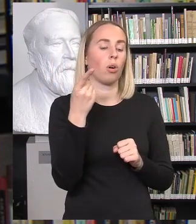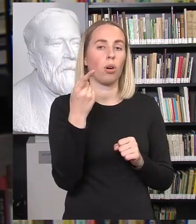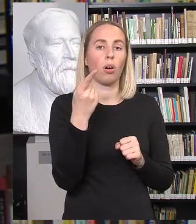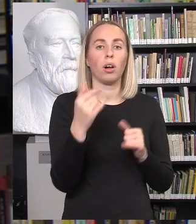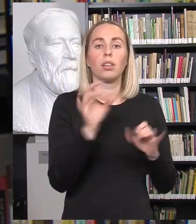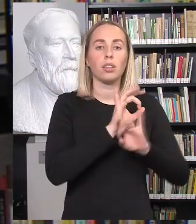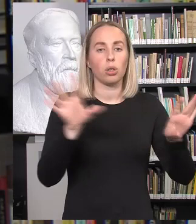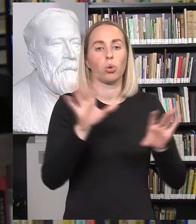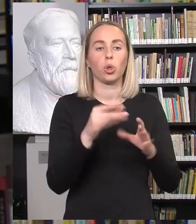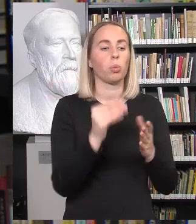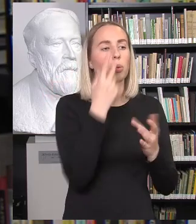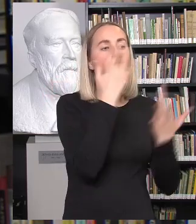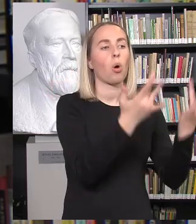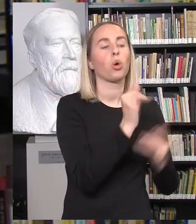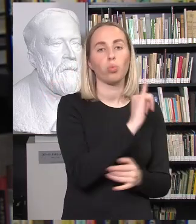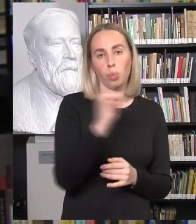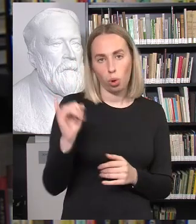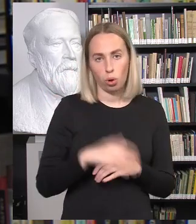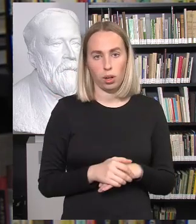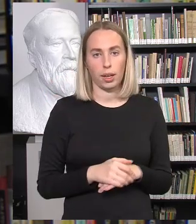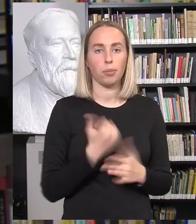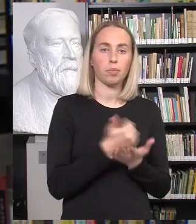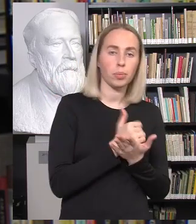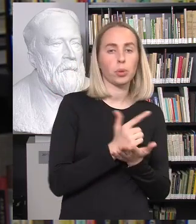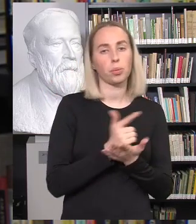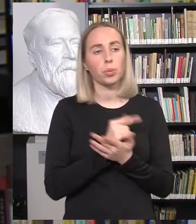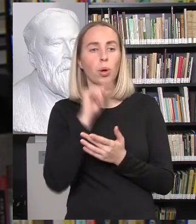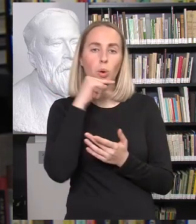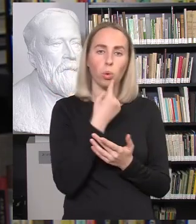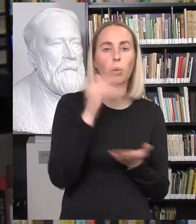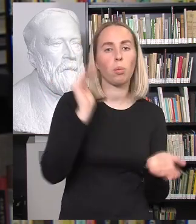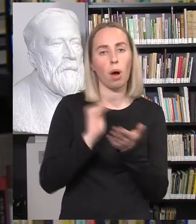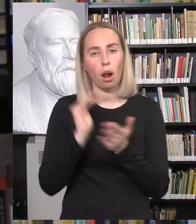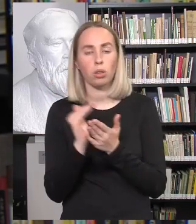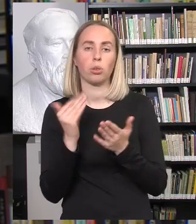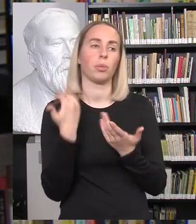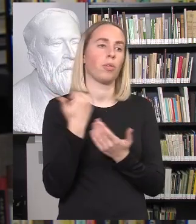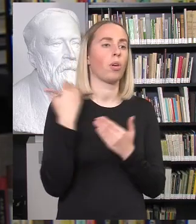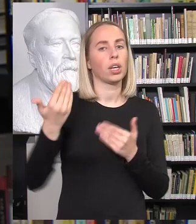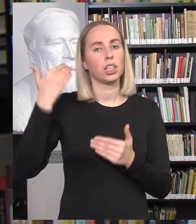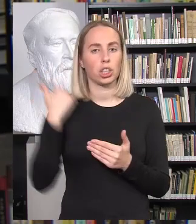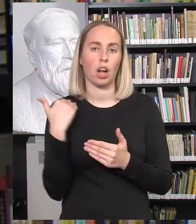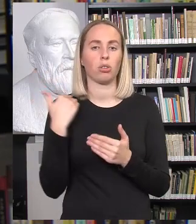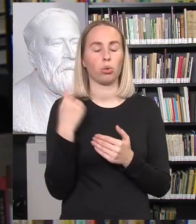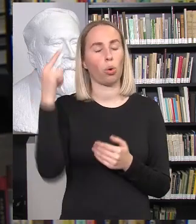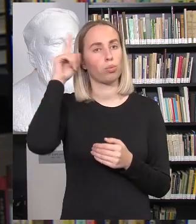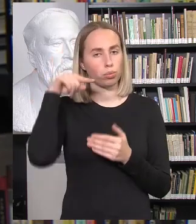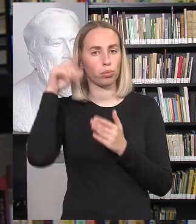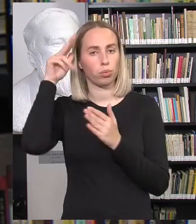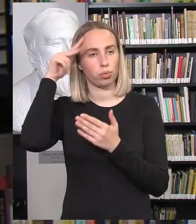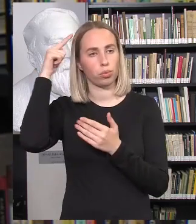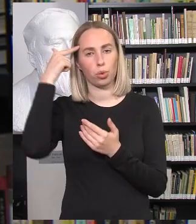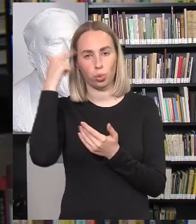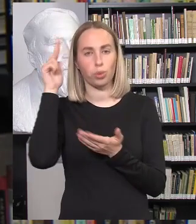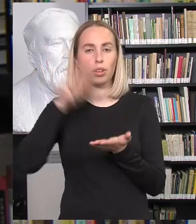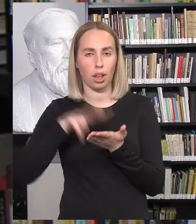orientacijos, stereotipai, socialinio, ekonominio, kultūrinio mažomų diskriminacija, nesusipratimais, paremti iš ankstiniai nusistatymai. Tai tarsi